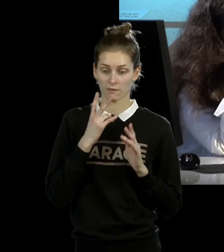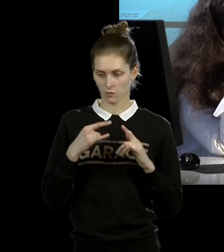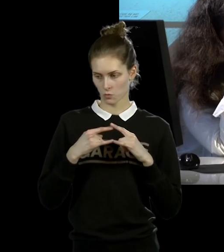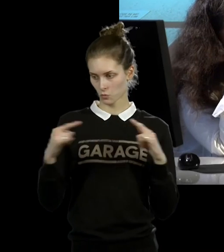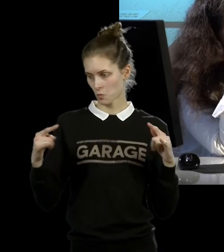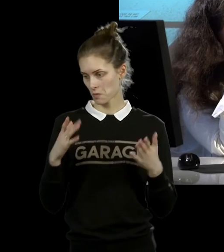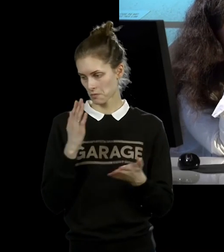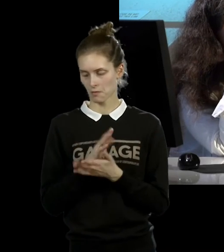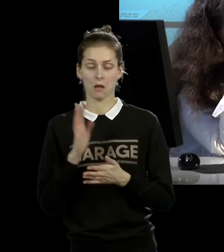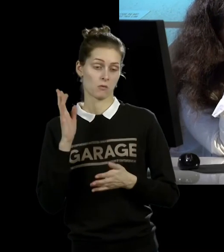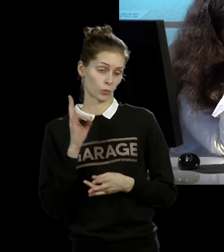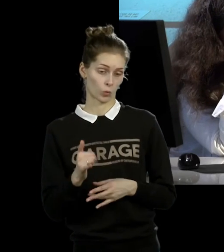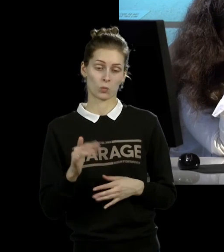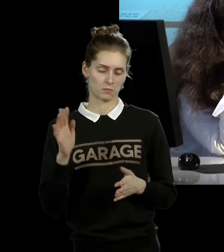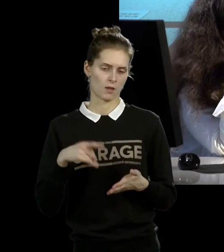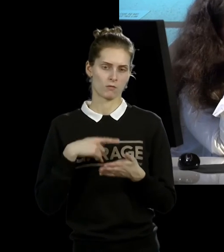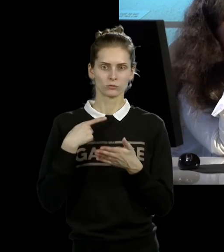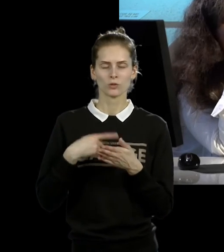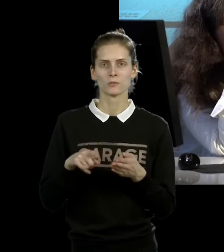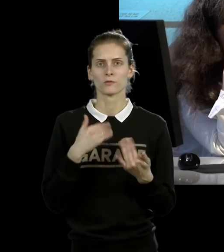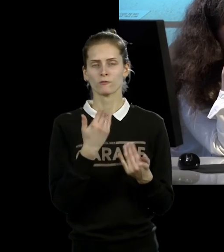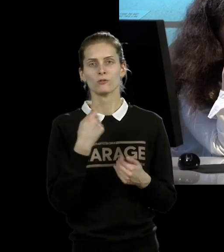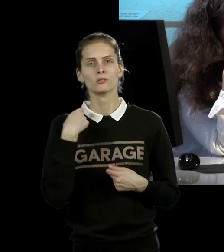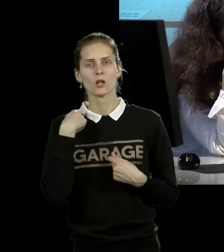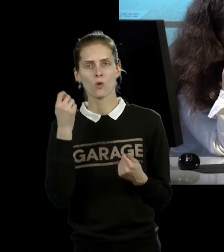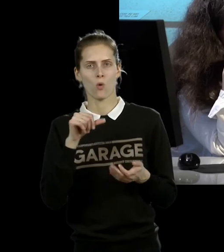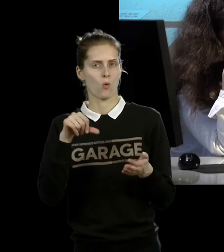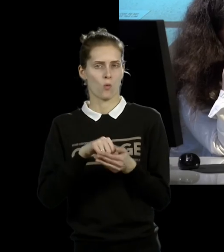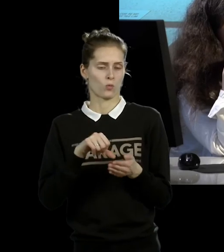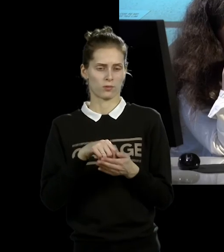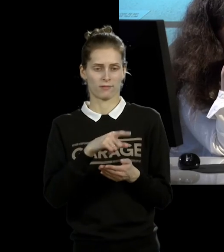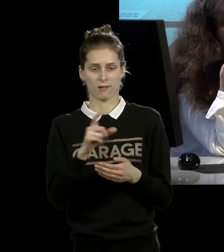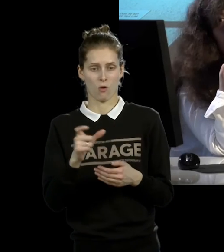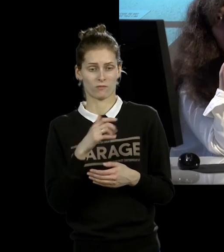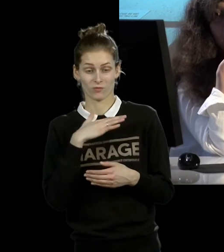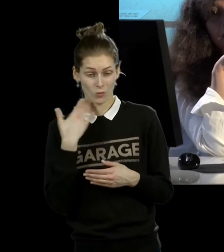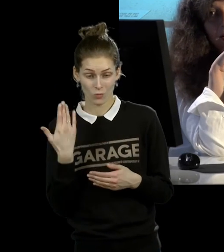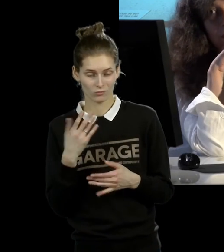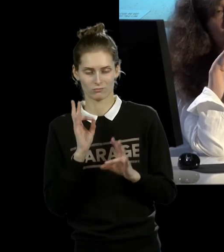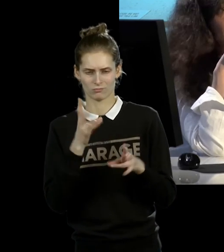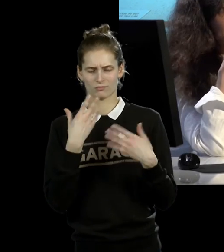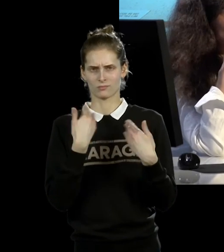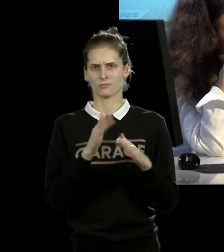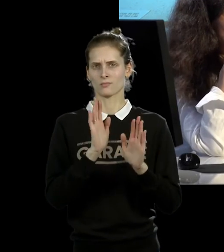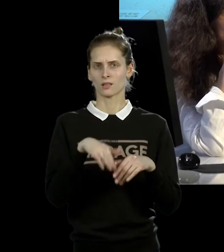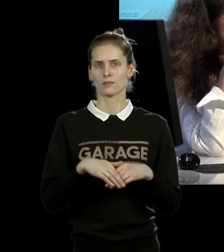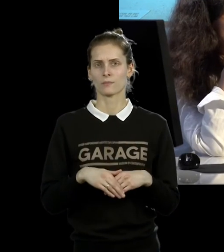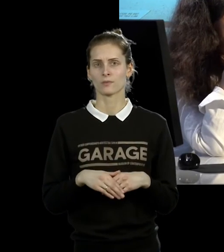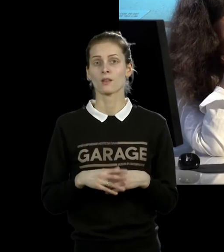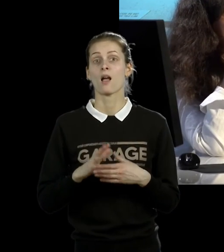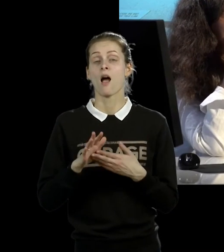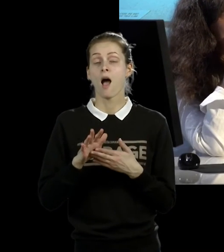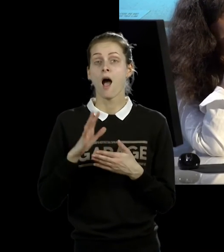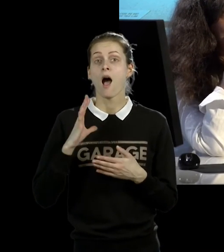решили отметить этот день рождения без участия хозяев, раз уж они не хотят в этом участвовать. И потом выяснилось, что все это